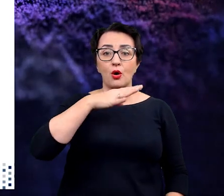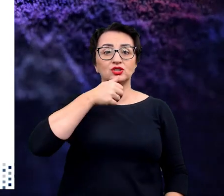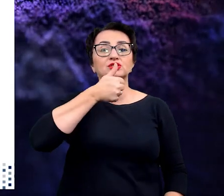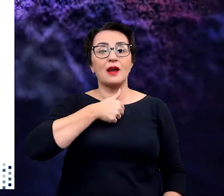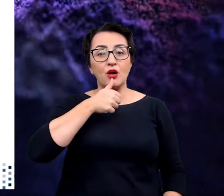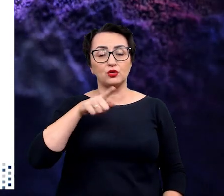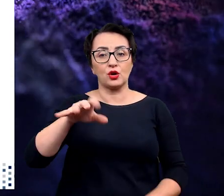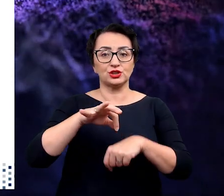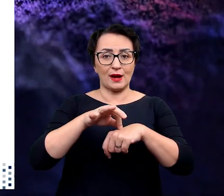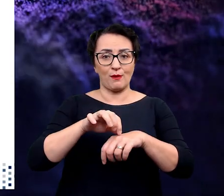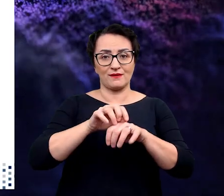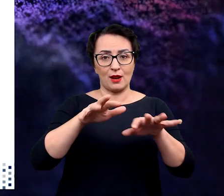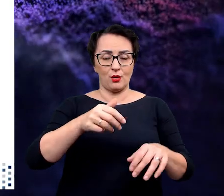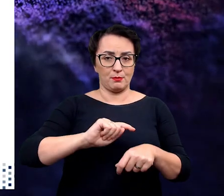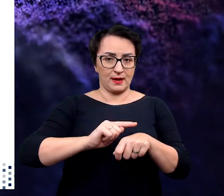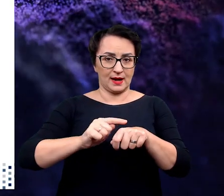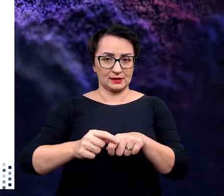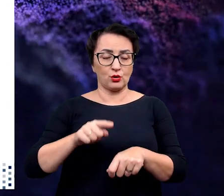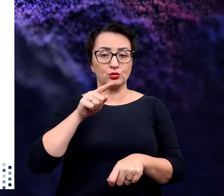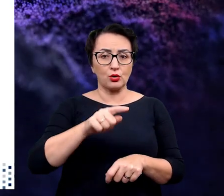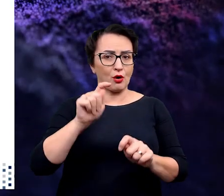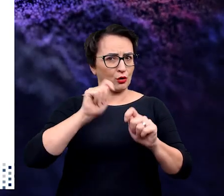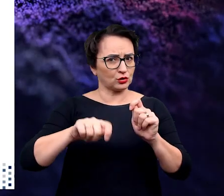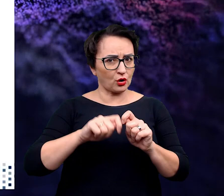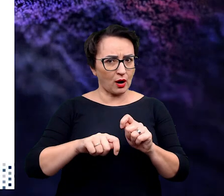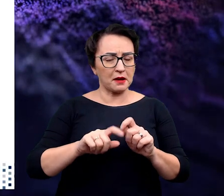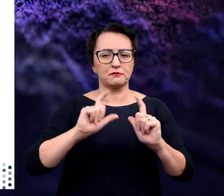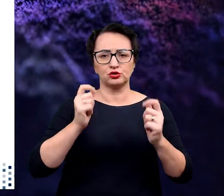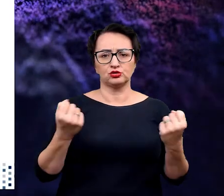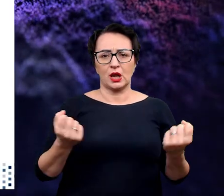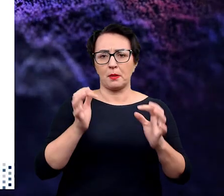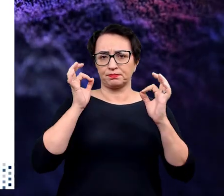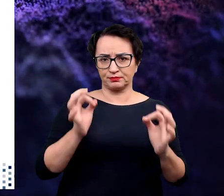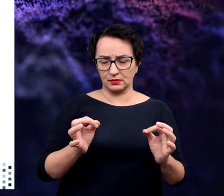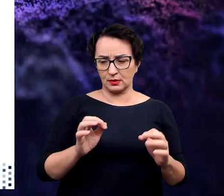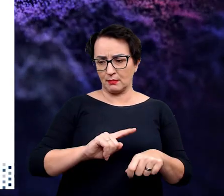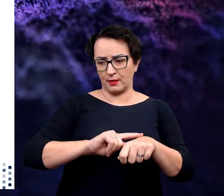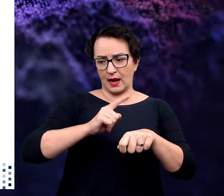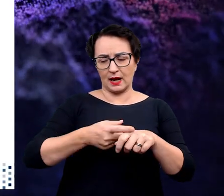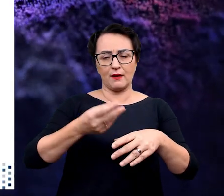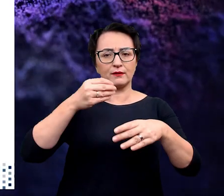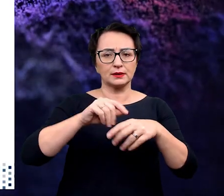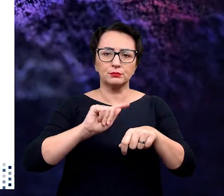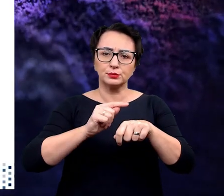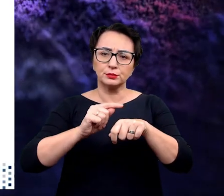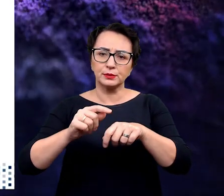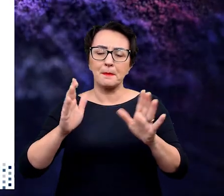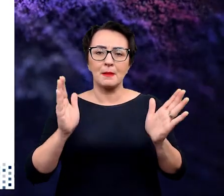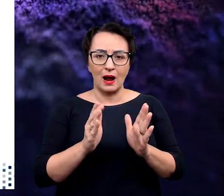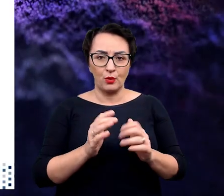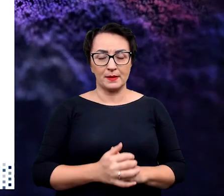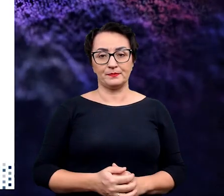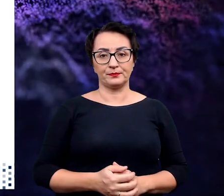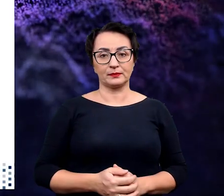zaznaczone na zielono to są właśnie ciała wielopęcherzykowe. W kontroli, czyli wszystko działa prawidłowo, widzimy piękny pęcherzyk wypełniony